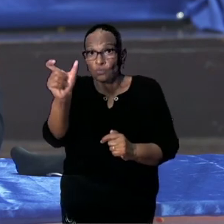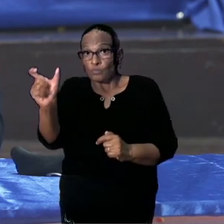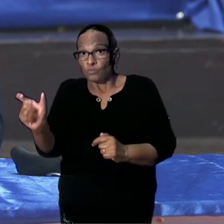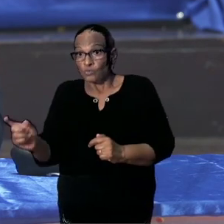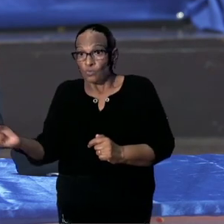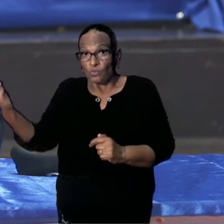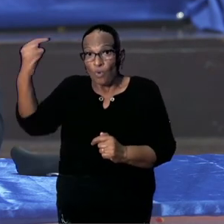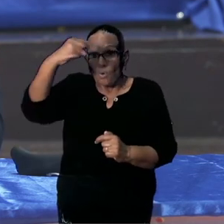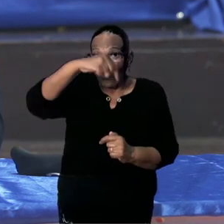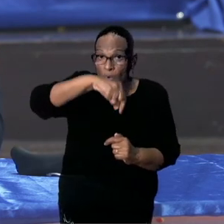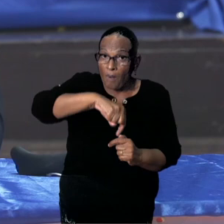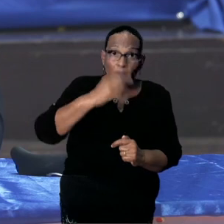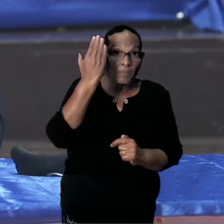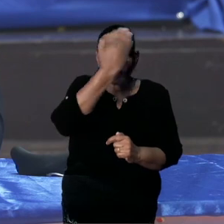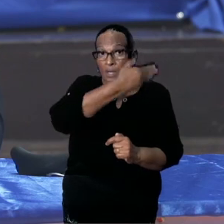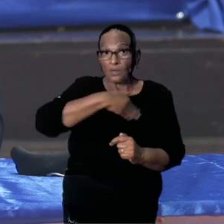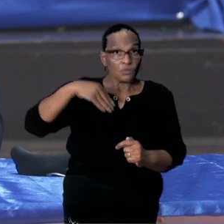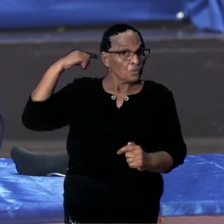Suriname. Voorlopig.